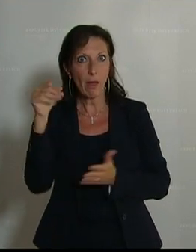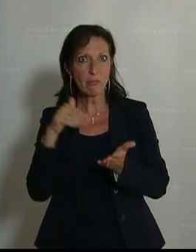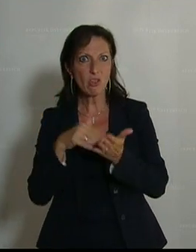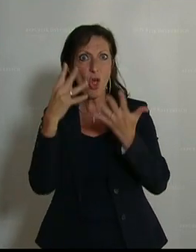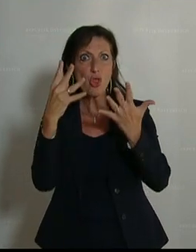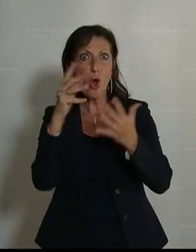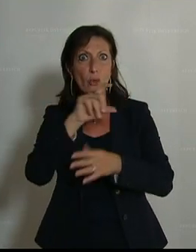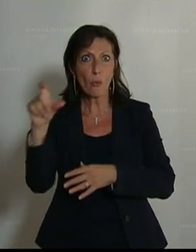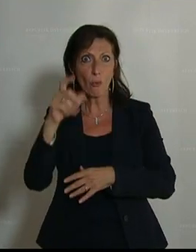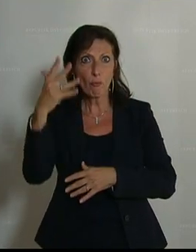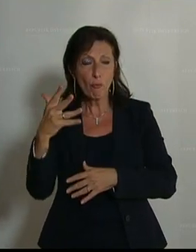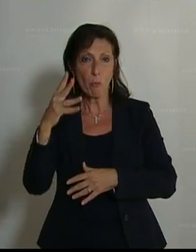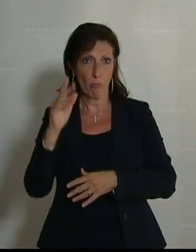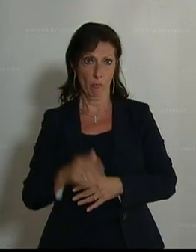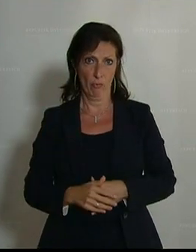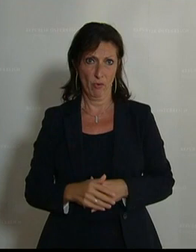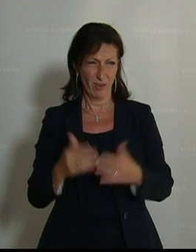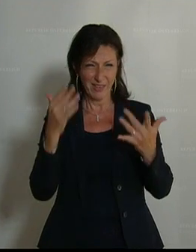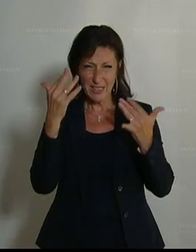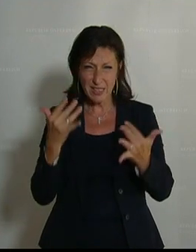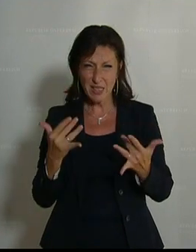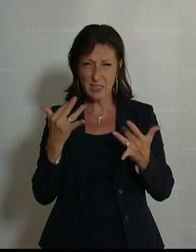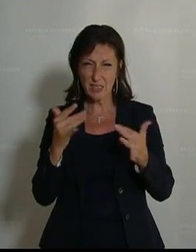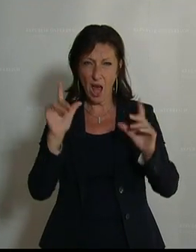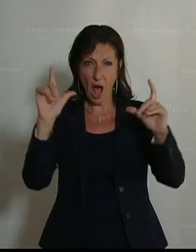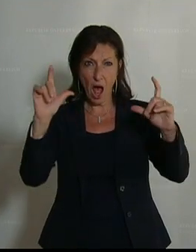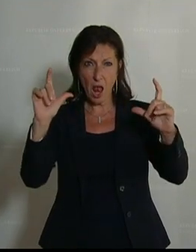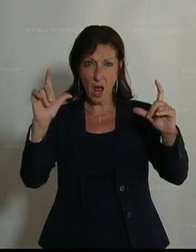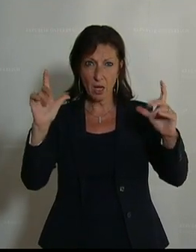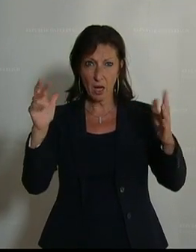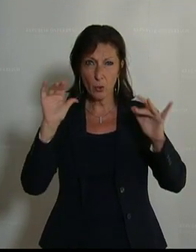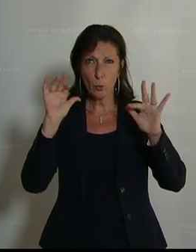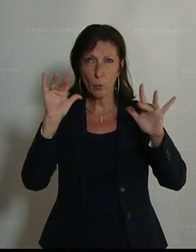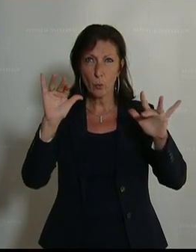.905. Lassen Sie diese Zahlen mal einen Moment auf sich wirken.